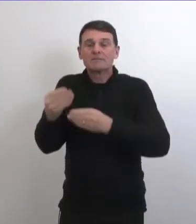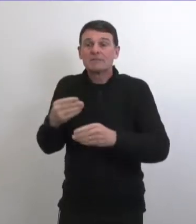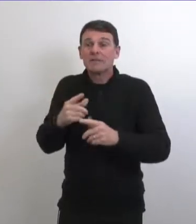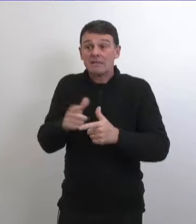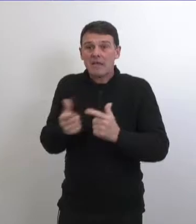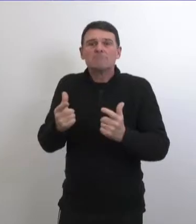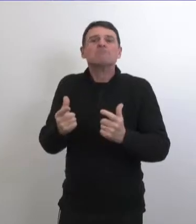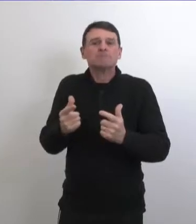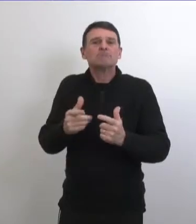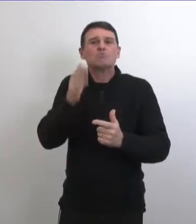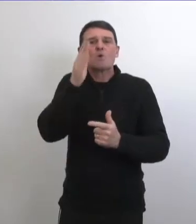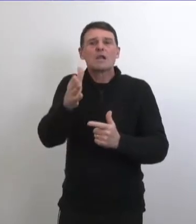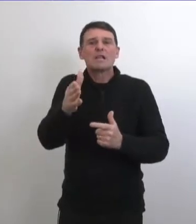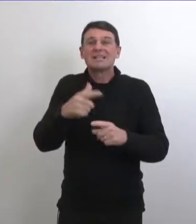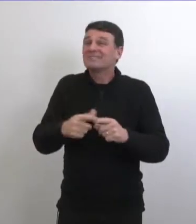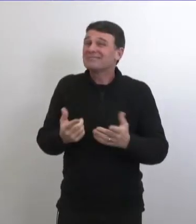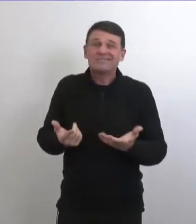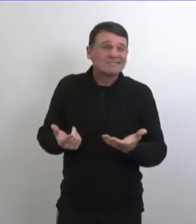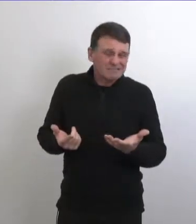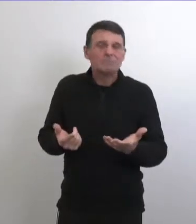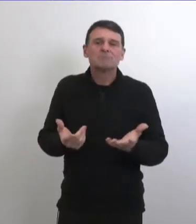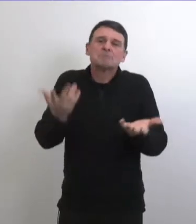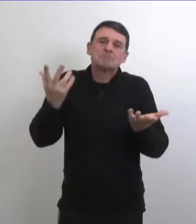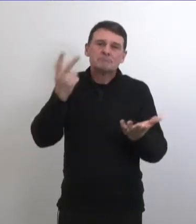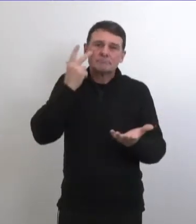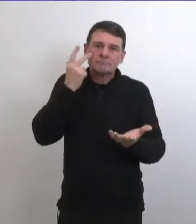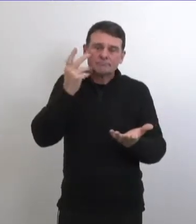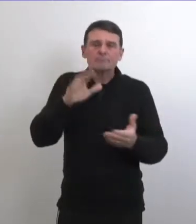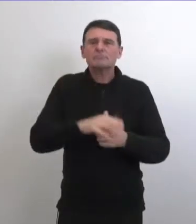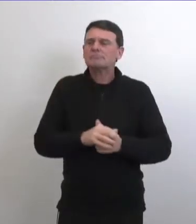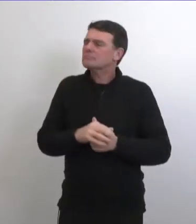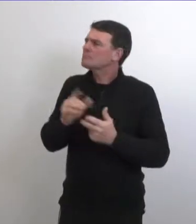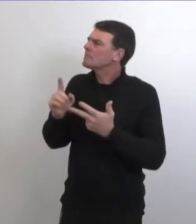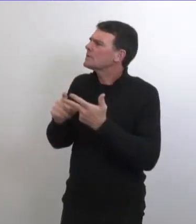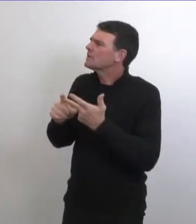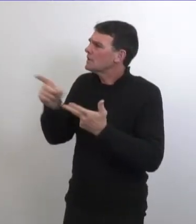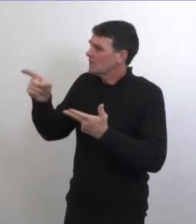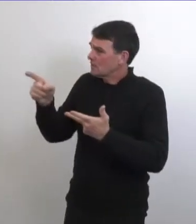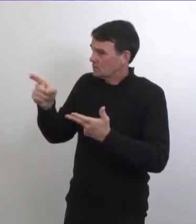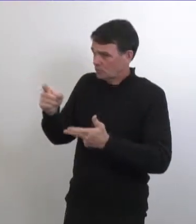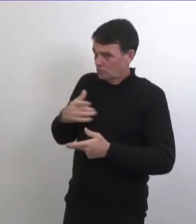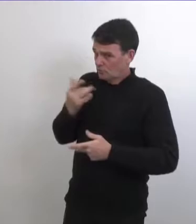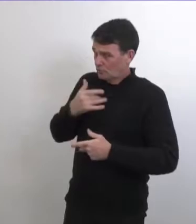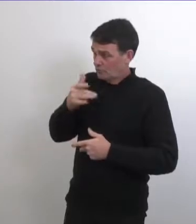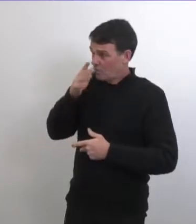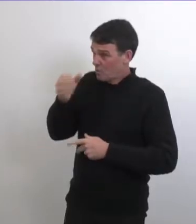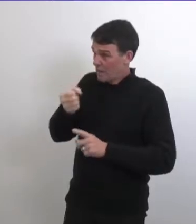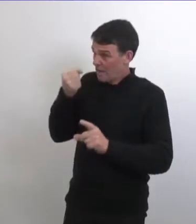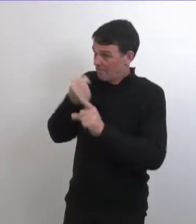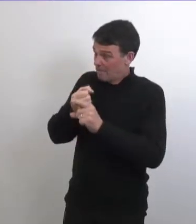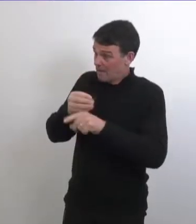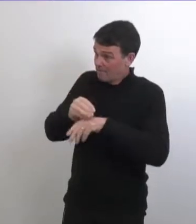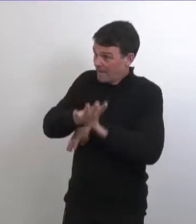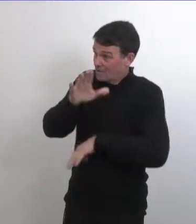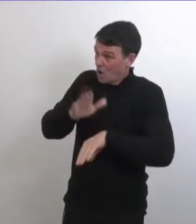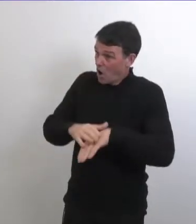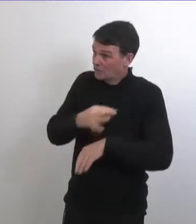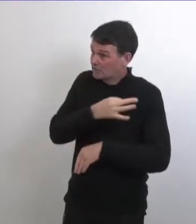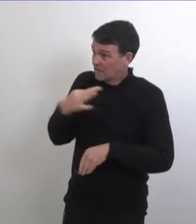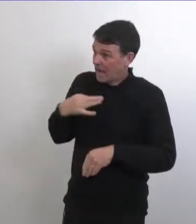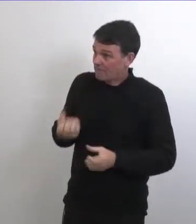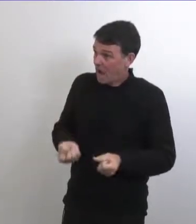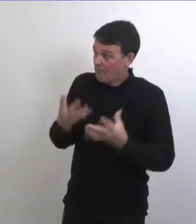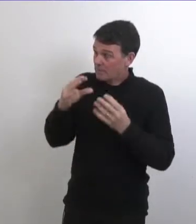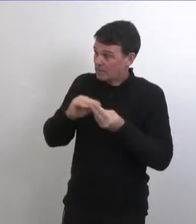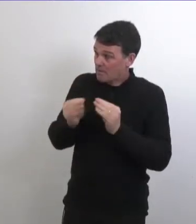de le déployer à d'autres sites est que ça va présenter des avantages alors quelles répercussions pensez vous que ça va avoir